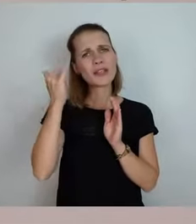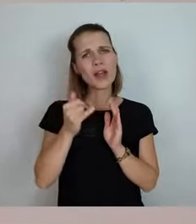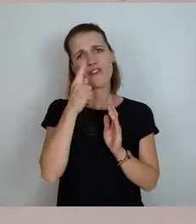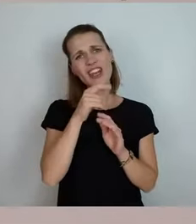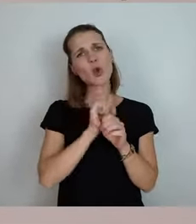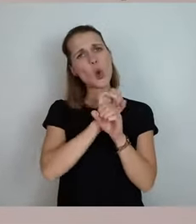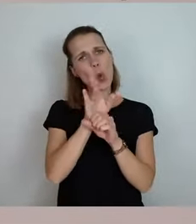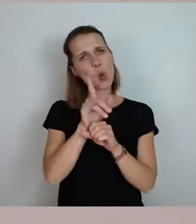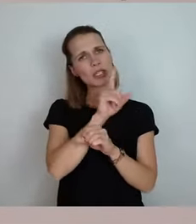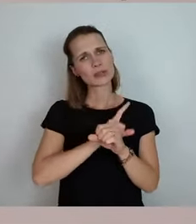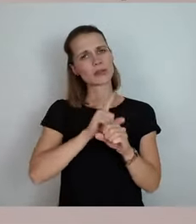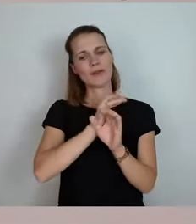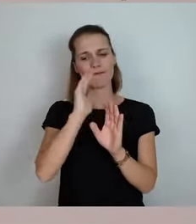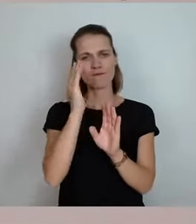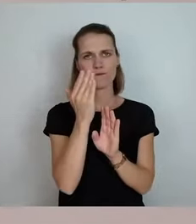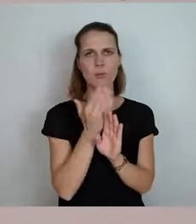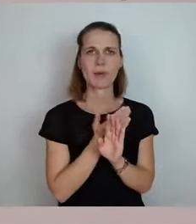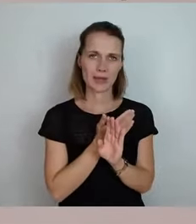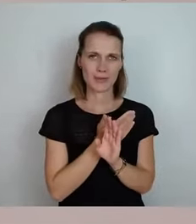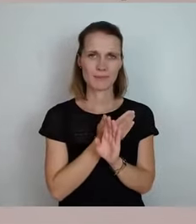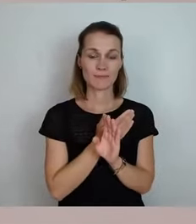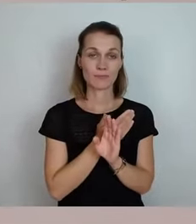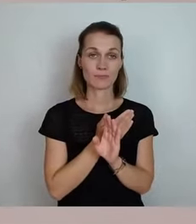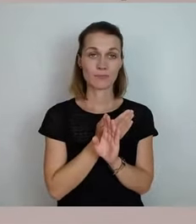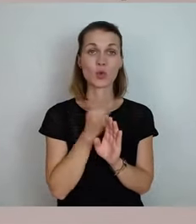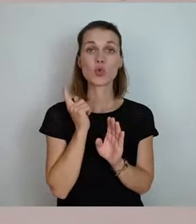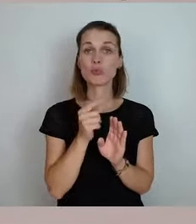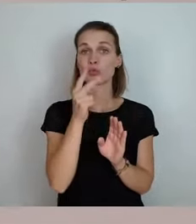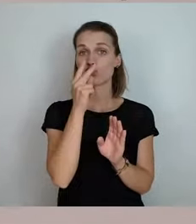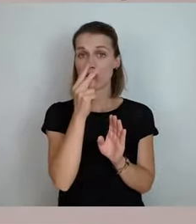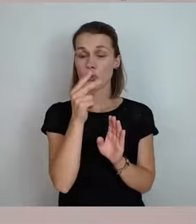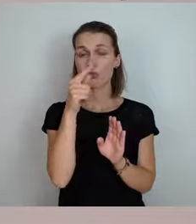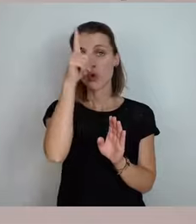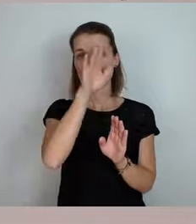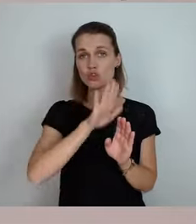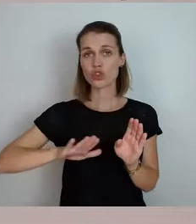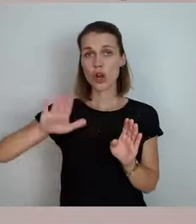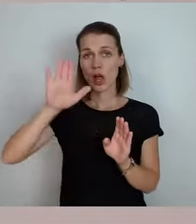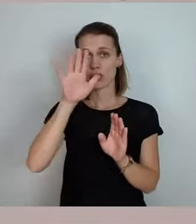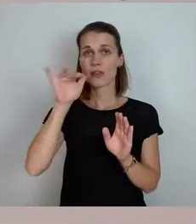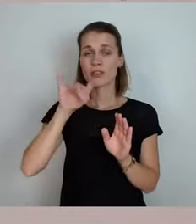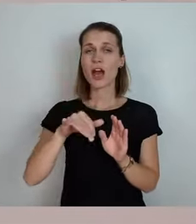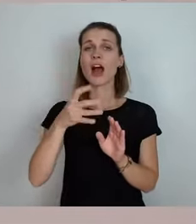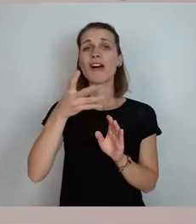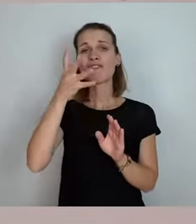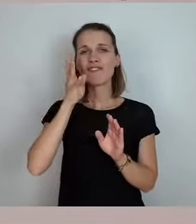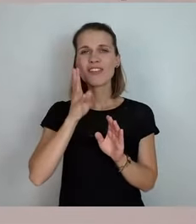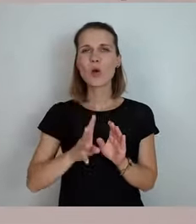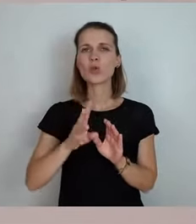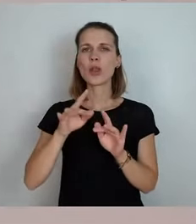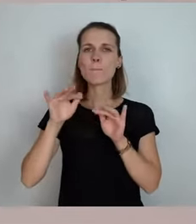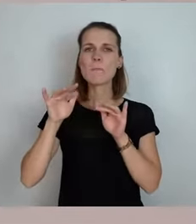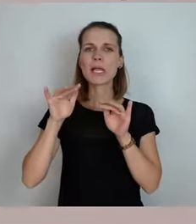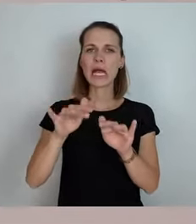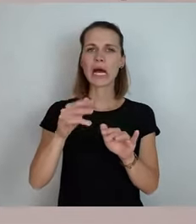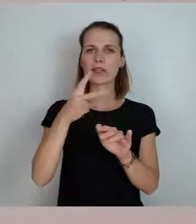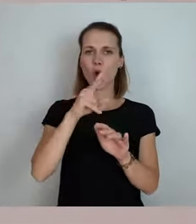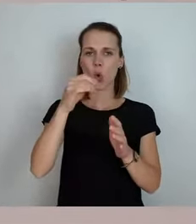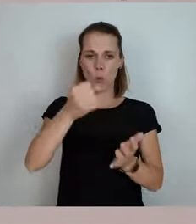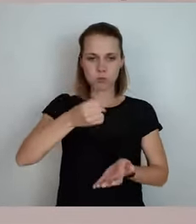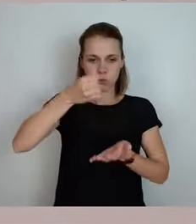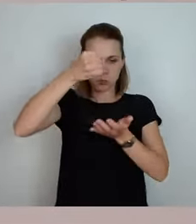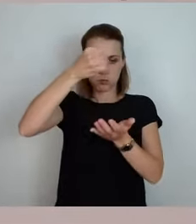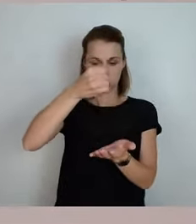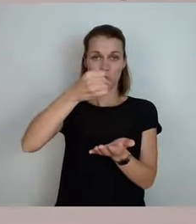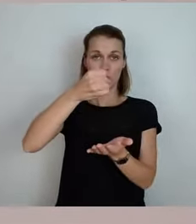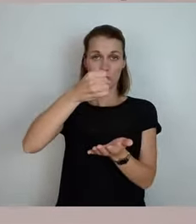Deutschland hat ungefähr 400 Milliarden Euro, das ist ein kompletter Bundeshaushalt, jetzt zur Bewältigung dieser